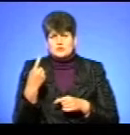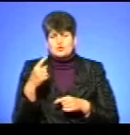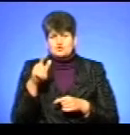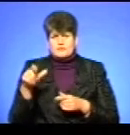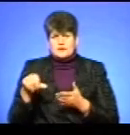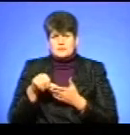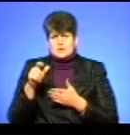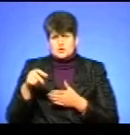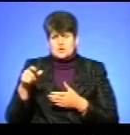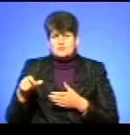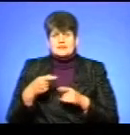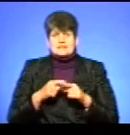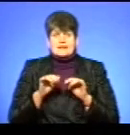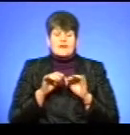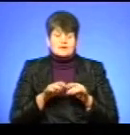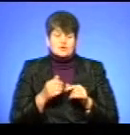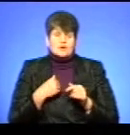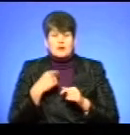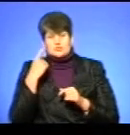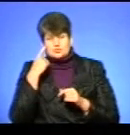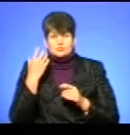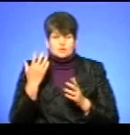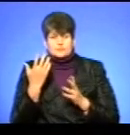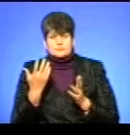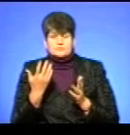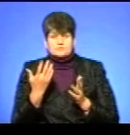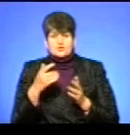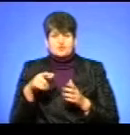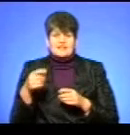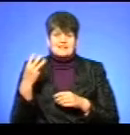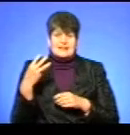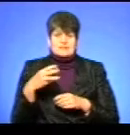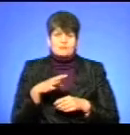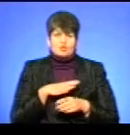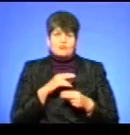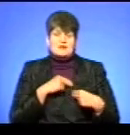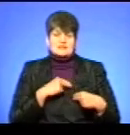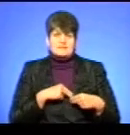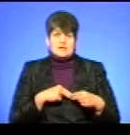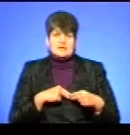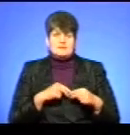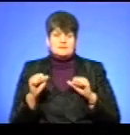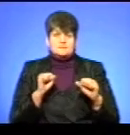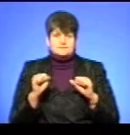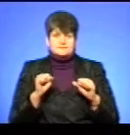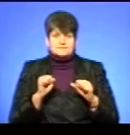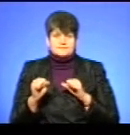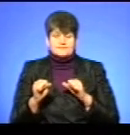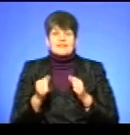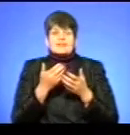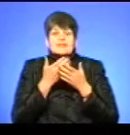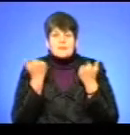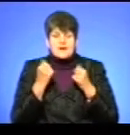присутні чи 42 на цій акції, то, я думаю, чоловік 30 там було працівників апарату. На сьогоднішній момент... Немає в